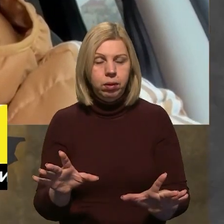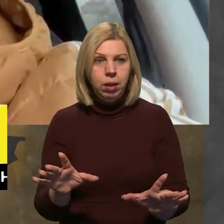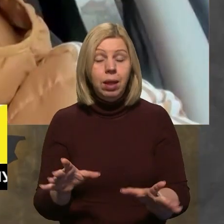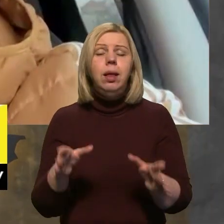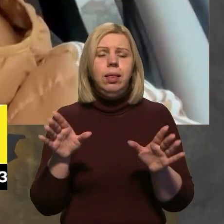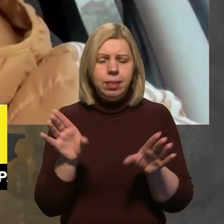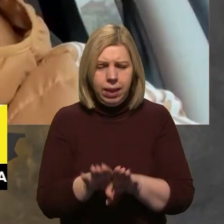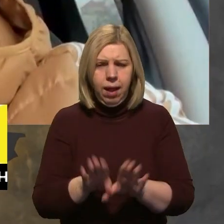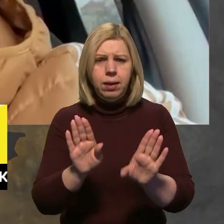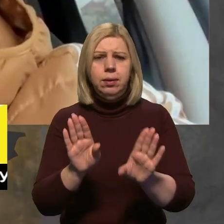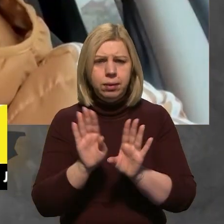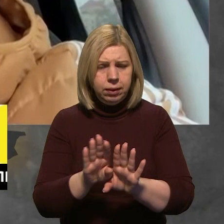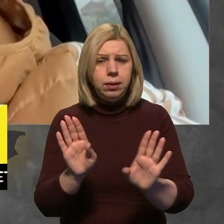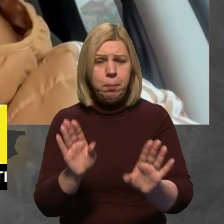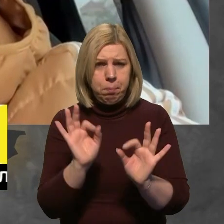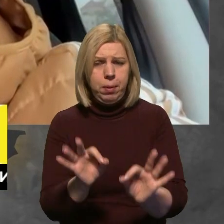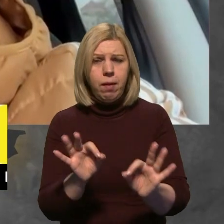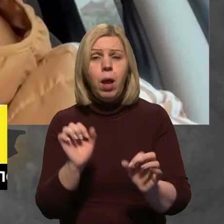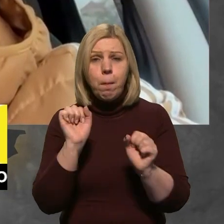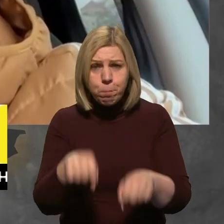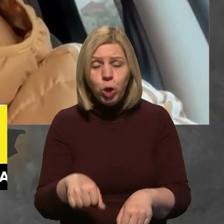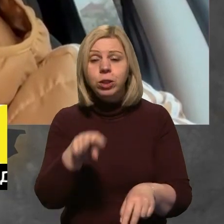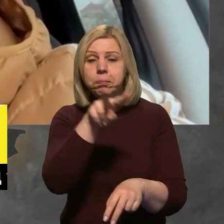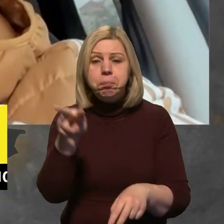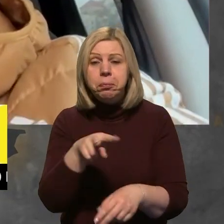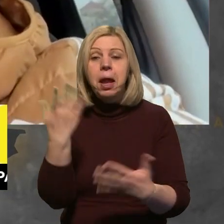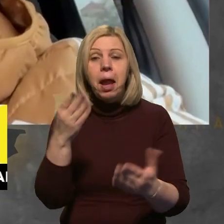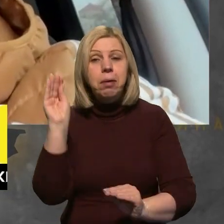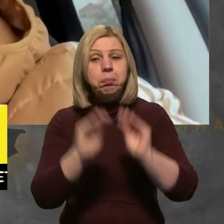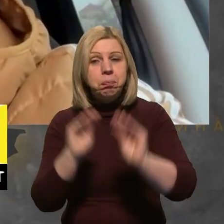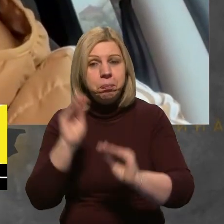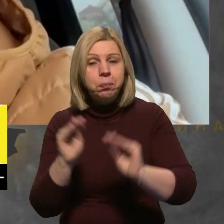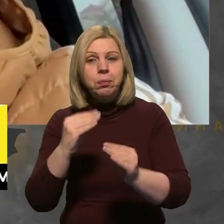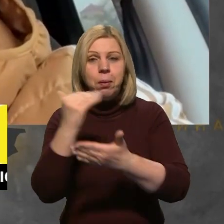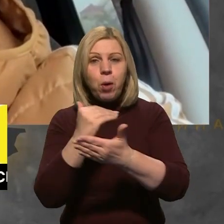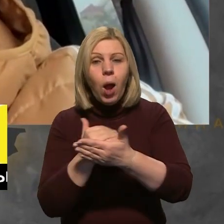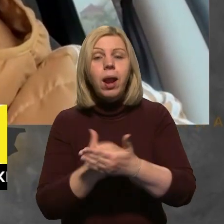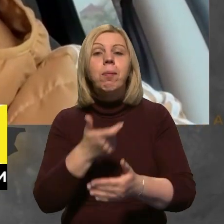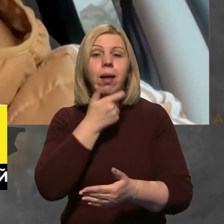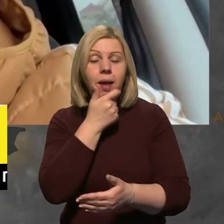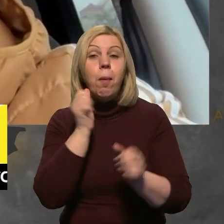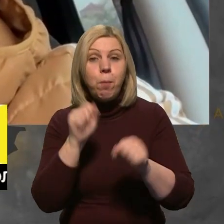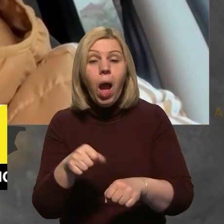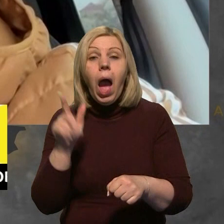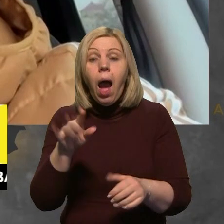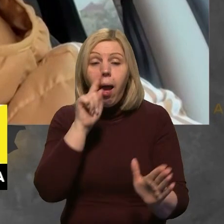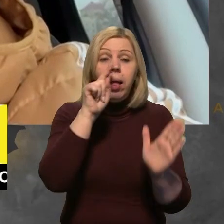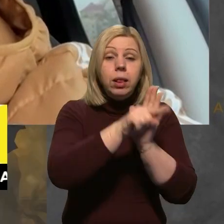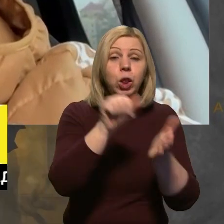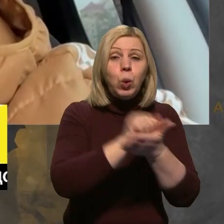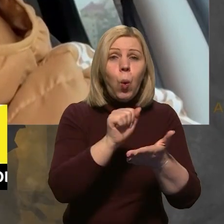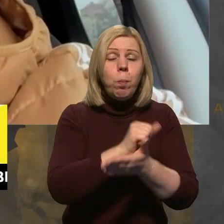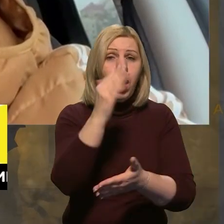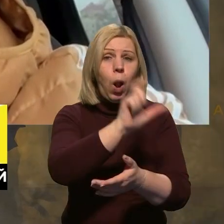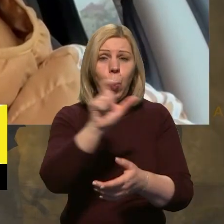Саме так, абсолютно. Зможе подивитися, даних не теж, по-перше, в документації і так не може бути даних, але і в цілому все,